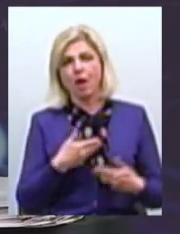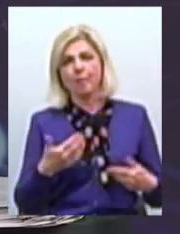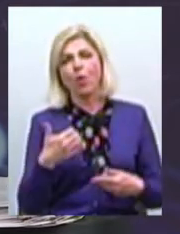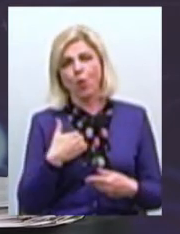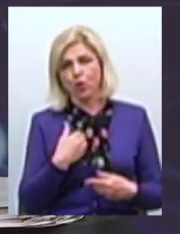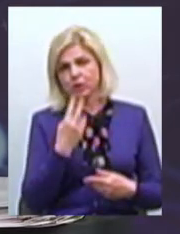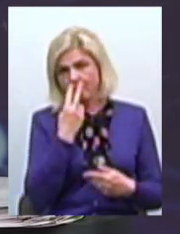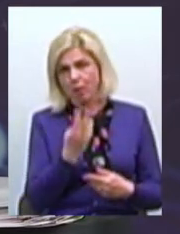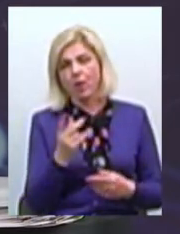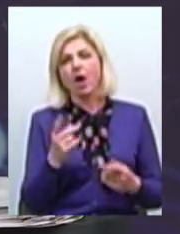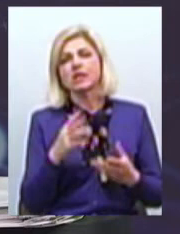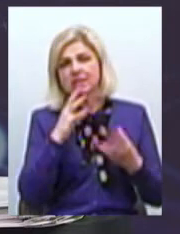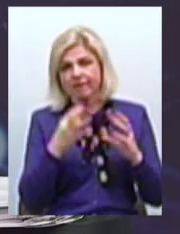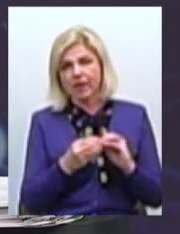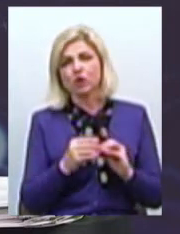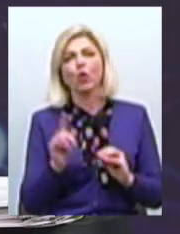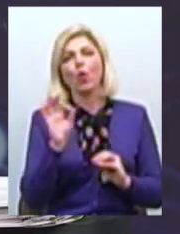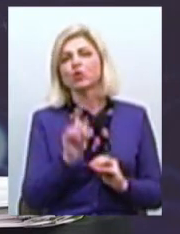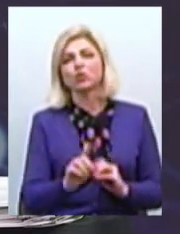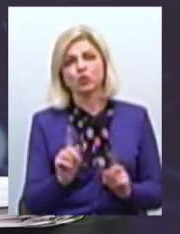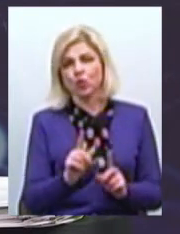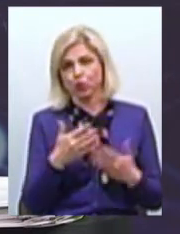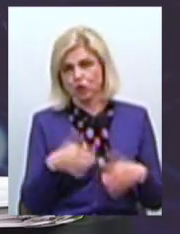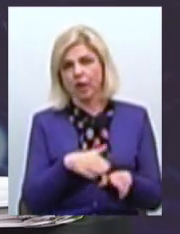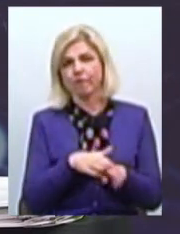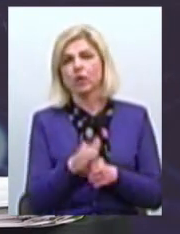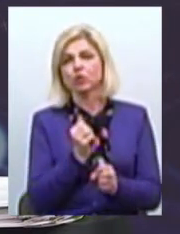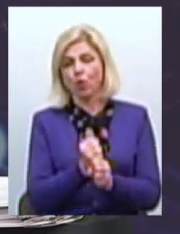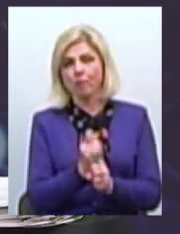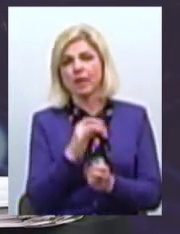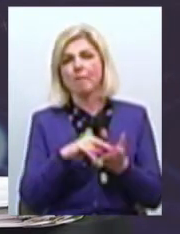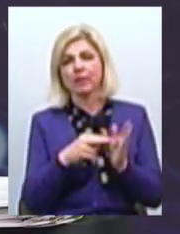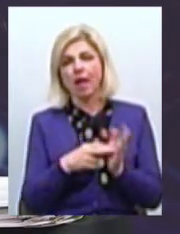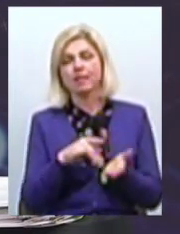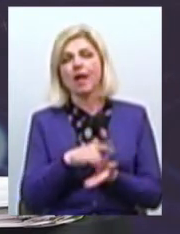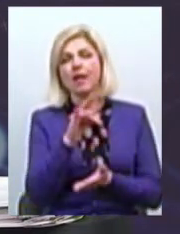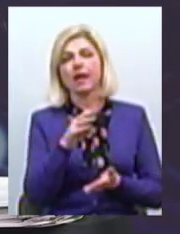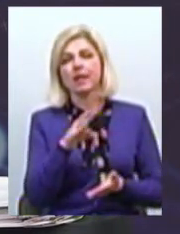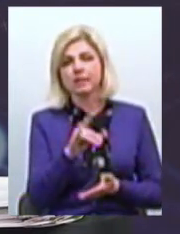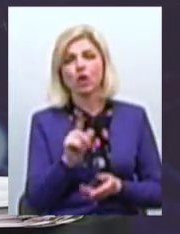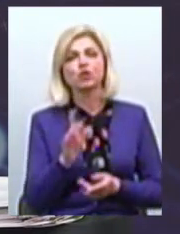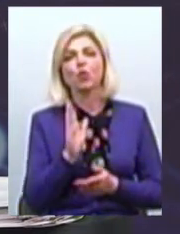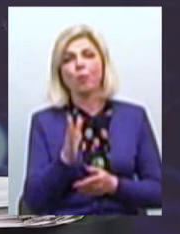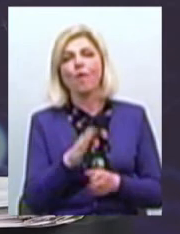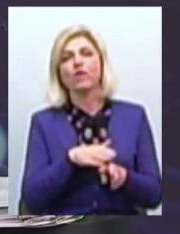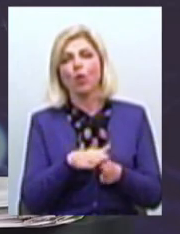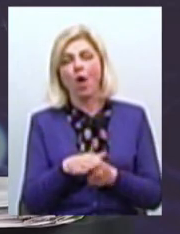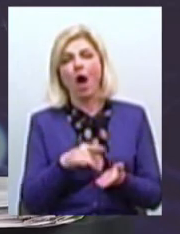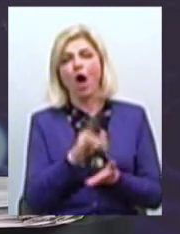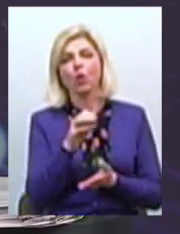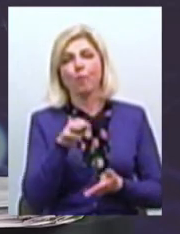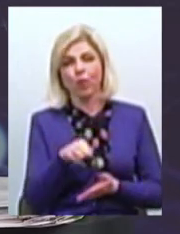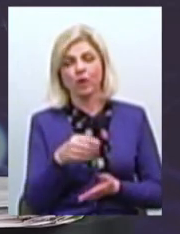звіт про те, що зроблено І плани на рейси і плани, а що саме буде виконувати аеропорт Я